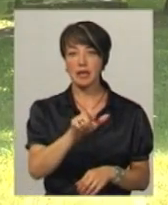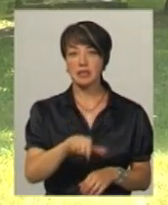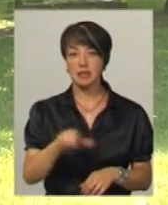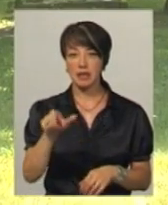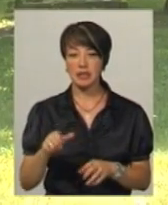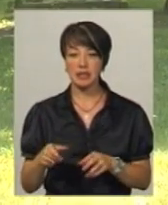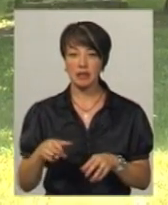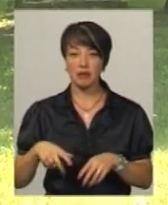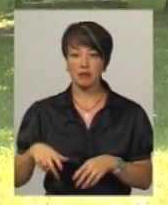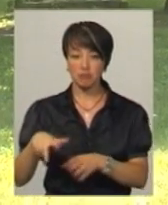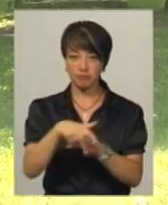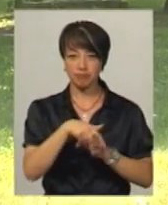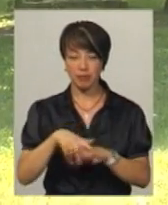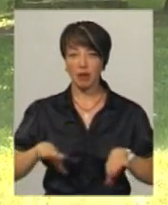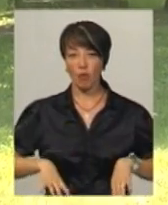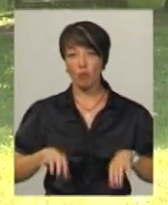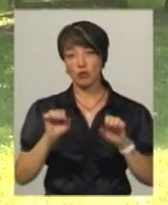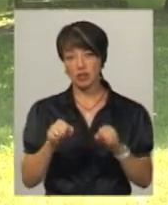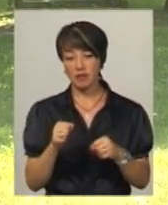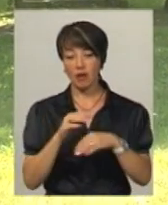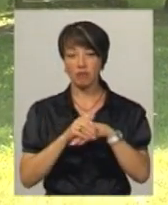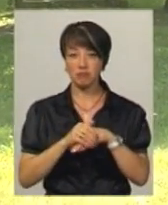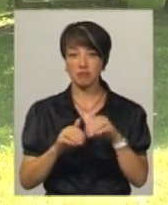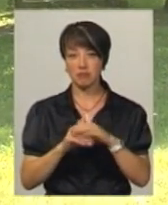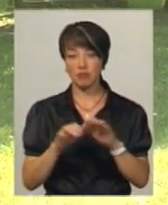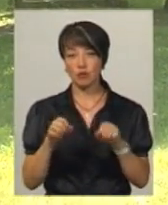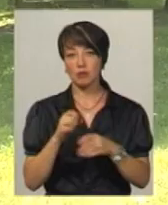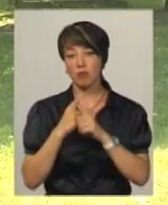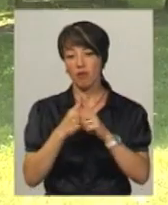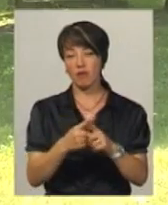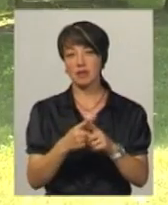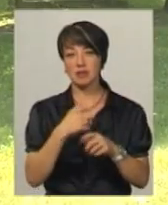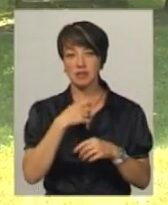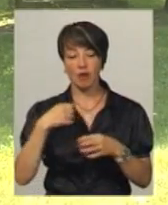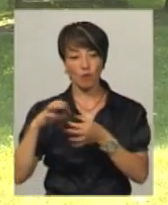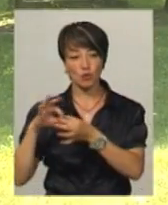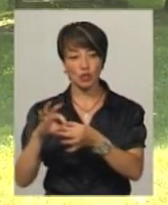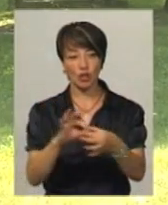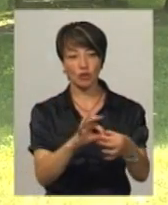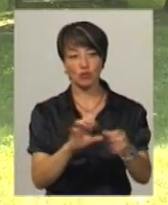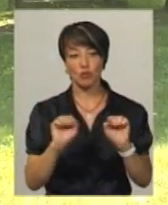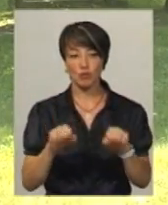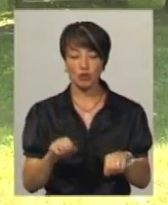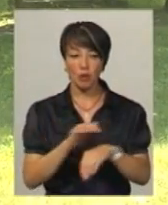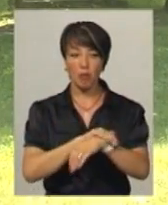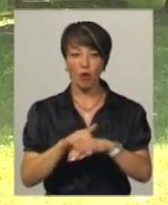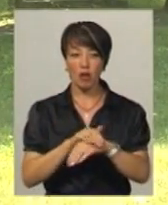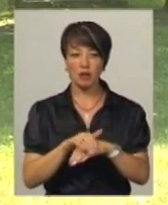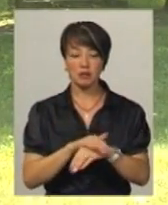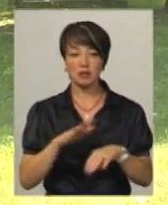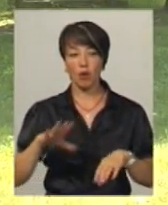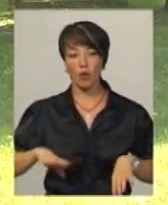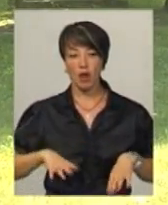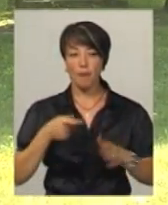на конях. Можливий тактильний контакт, можна провести коня за вуздечку, можна погладити коня,